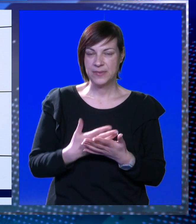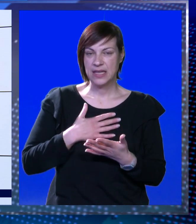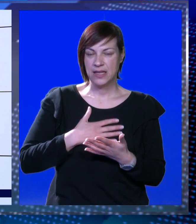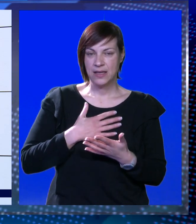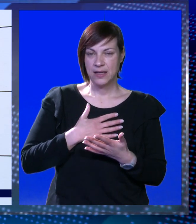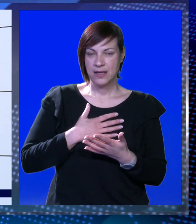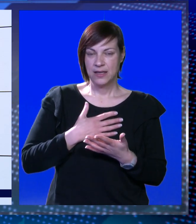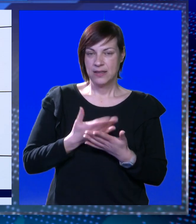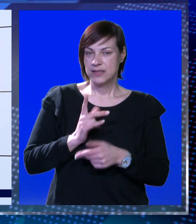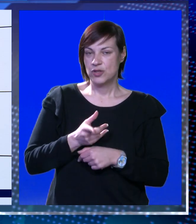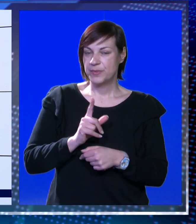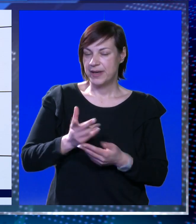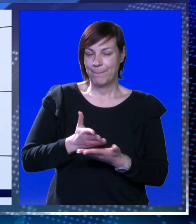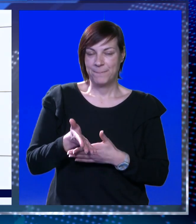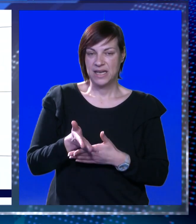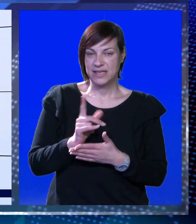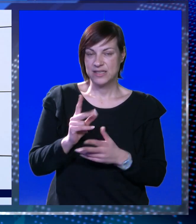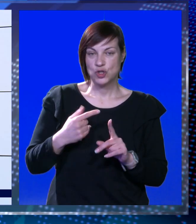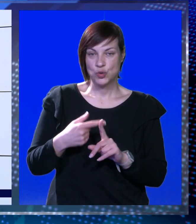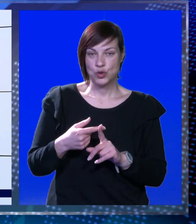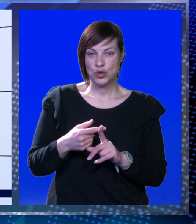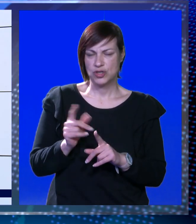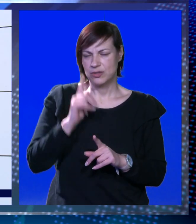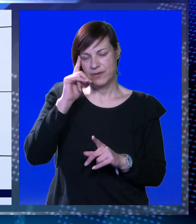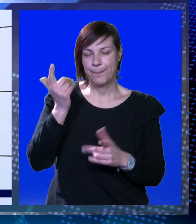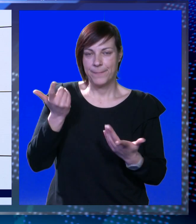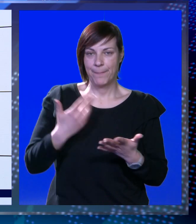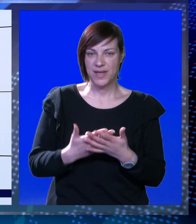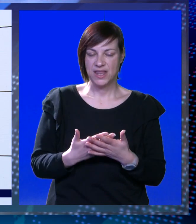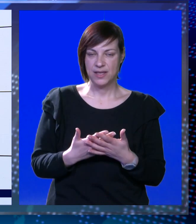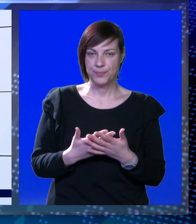Naravno su te su te opzorbe deplasirane, to je vam pamet.